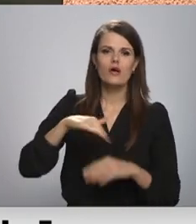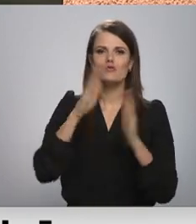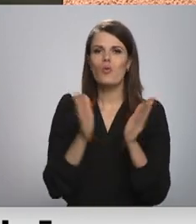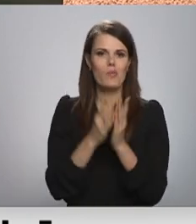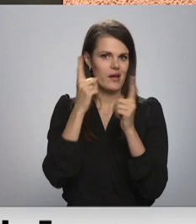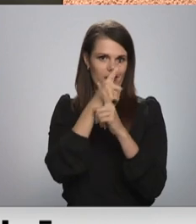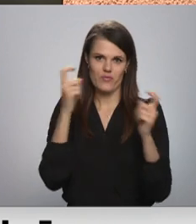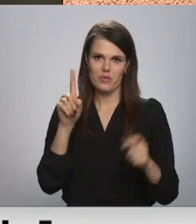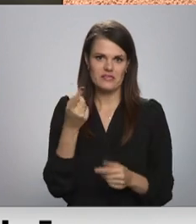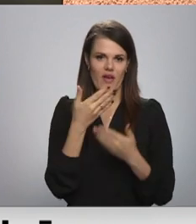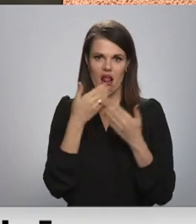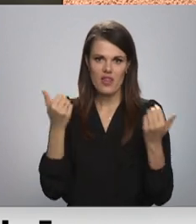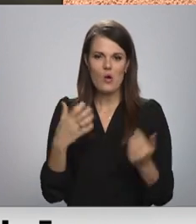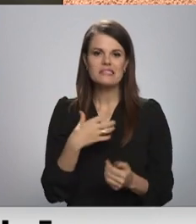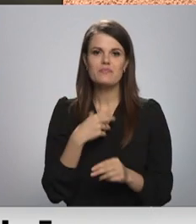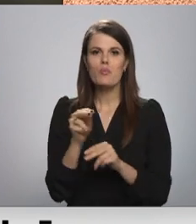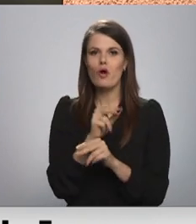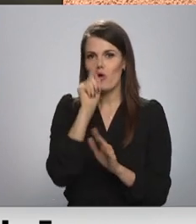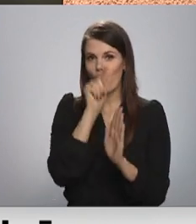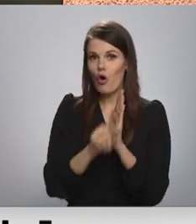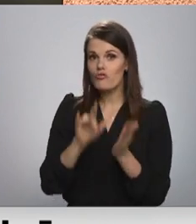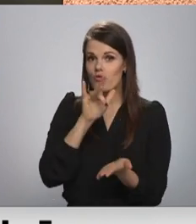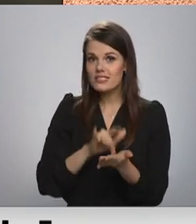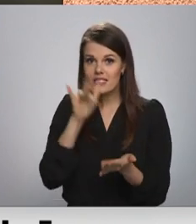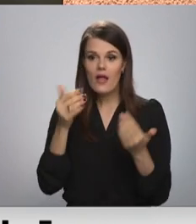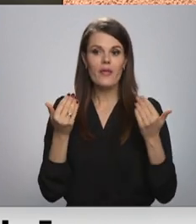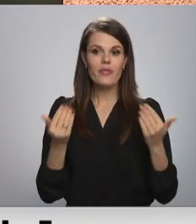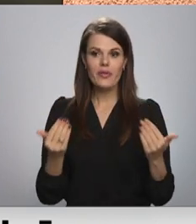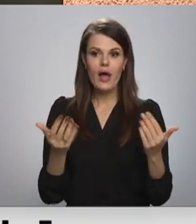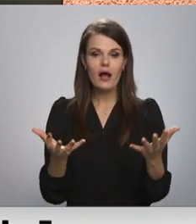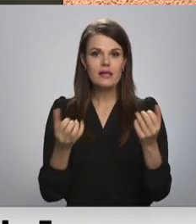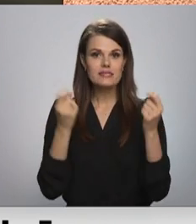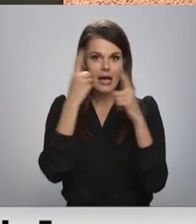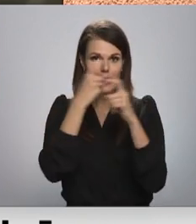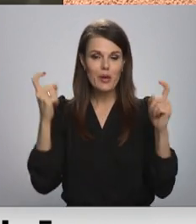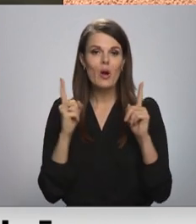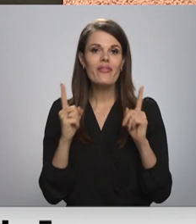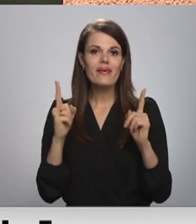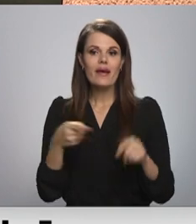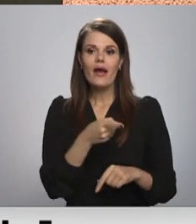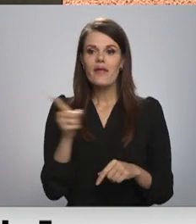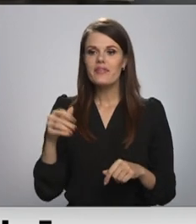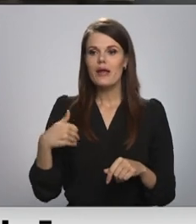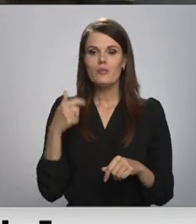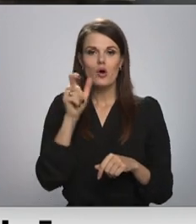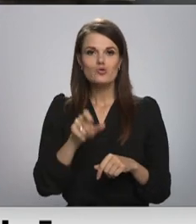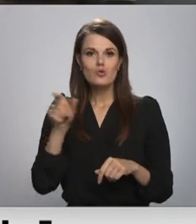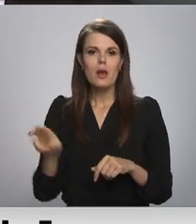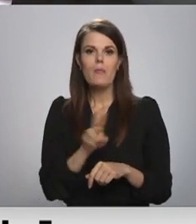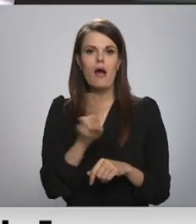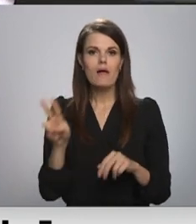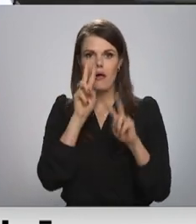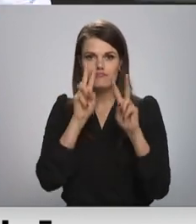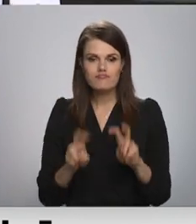nav. Slimību profilaksas un kontrolas centrs pašlaik saņemot datus vien par tiem skolēniem, kam analīžu rezultāts